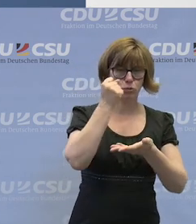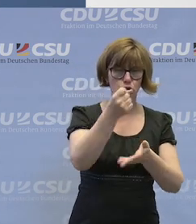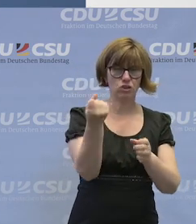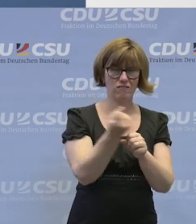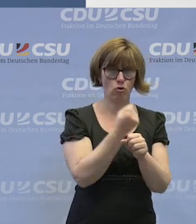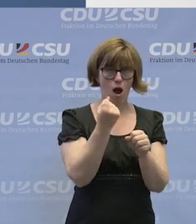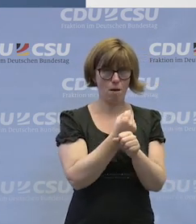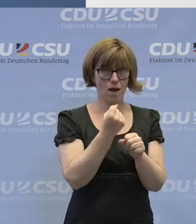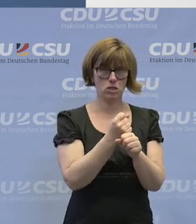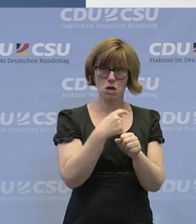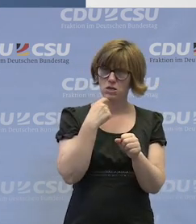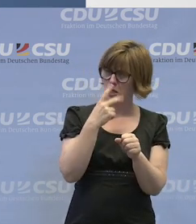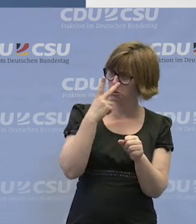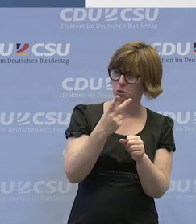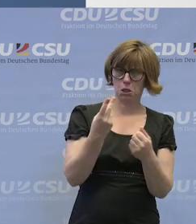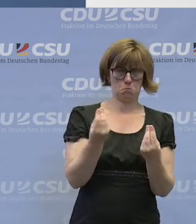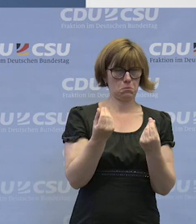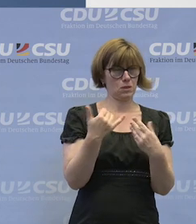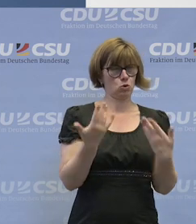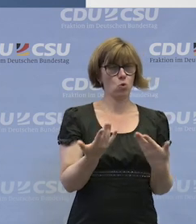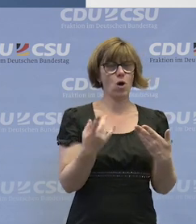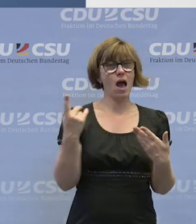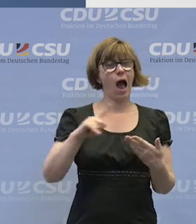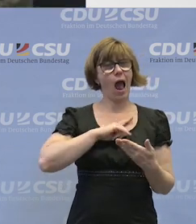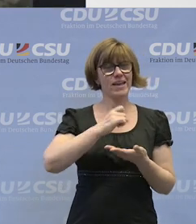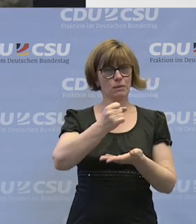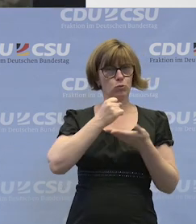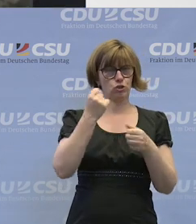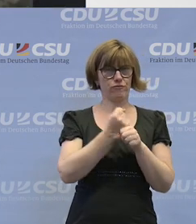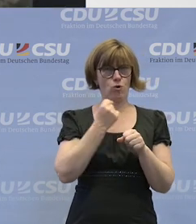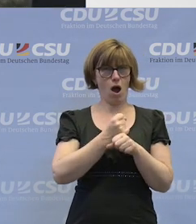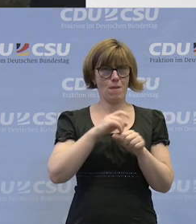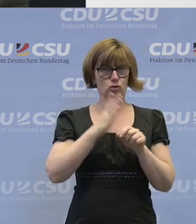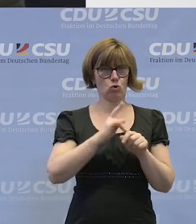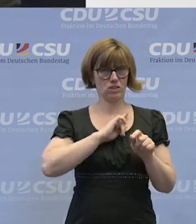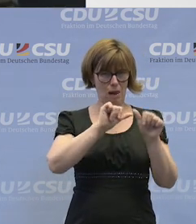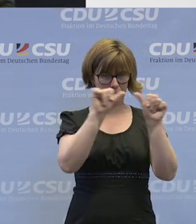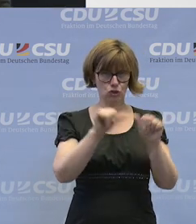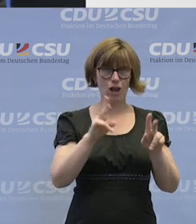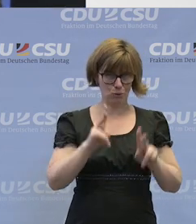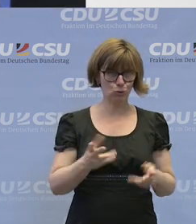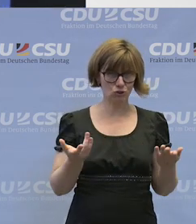Arbeit, dann könnte man den Eindruck bekommen, dass Sie sich Ihr eigenes Budget für Arbeit gestaltet haben.